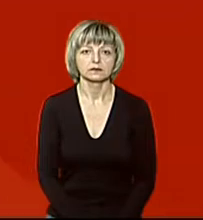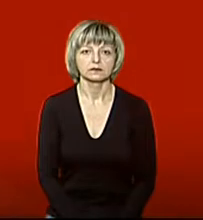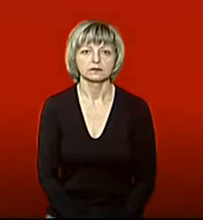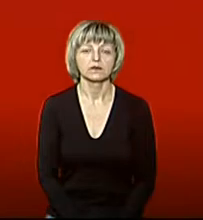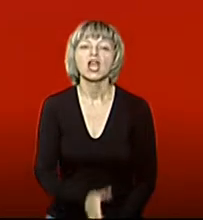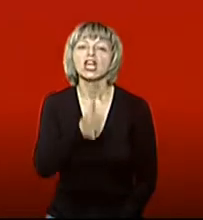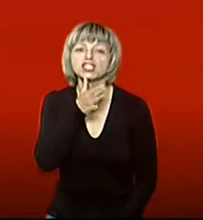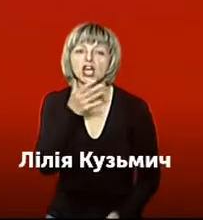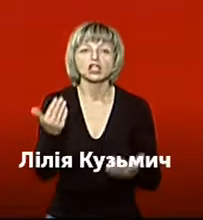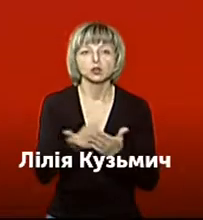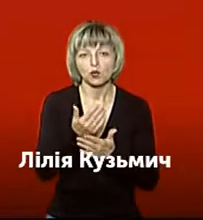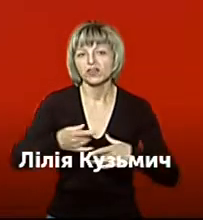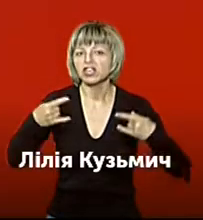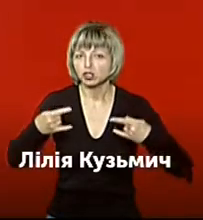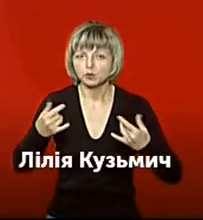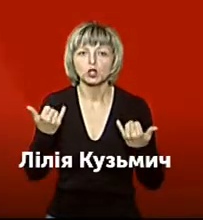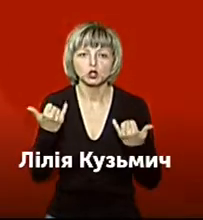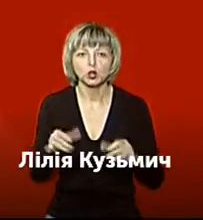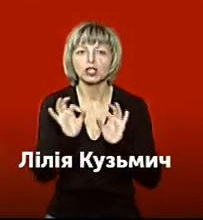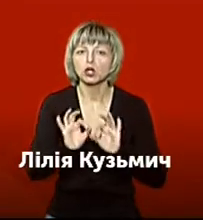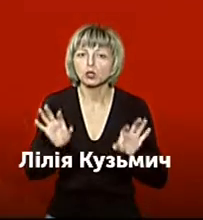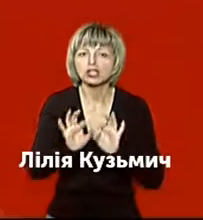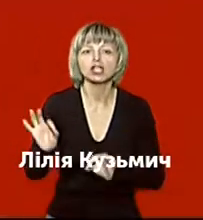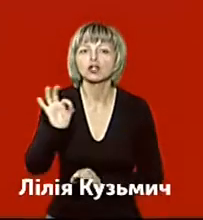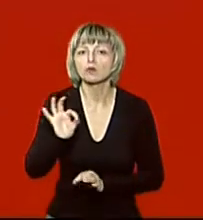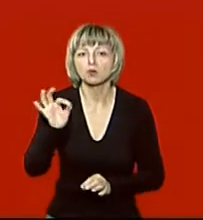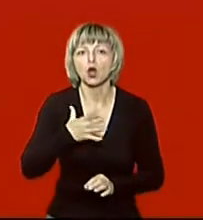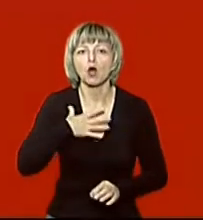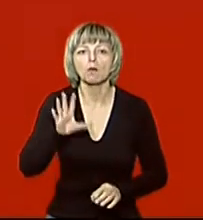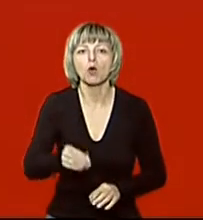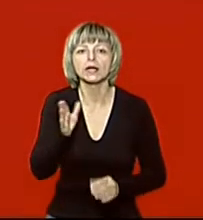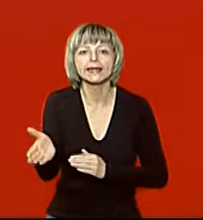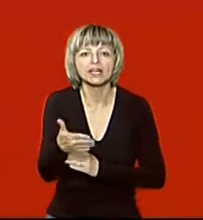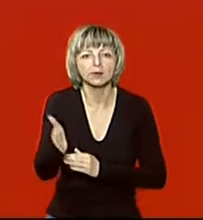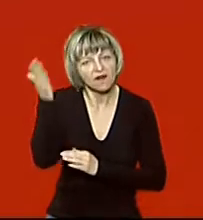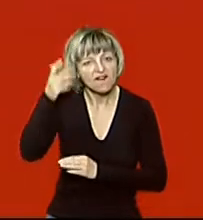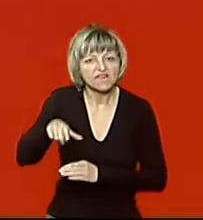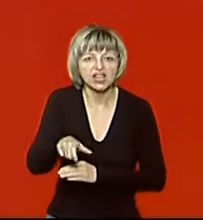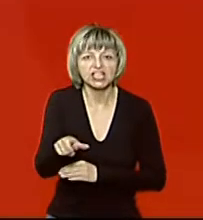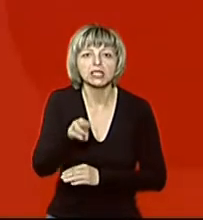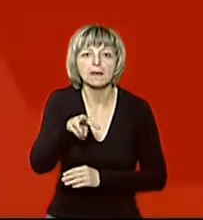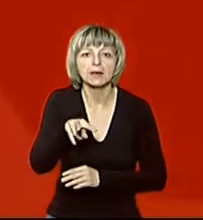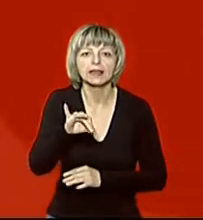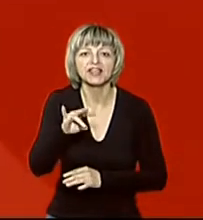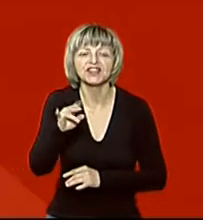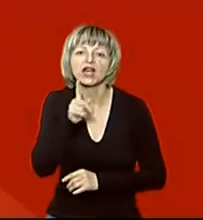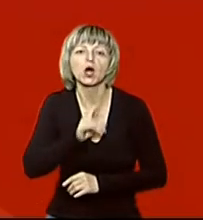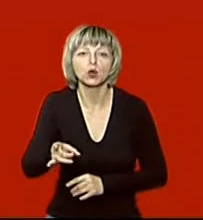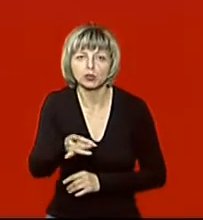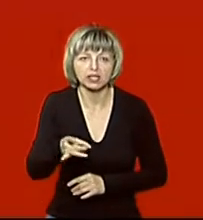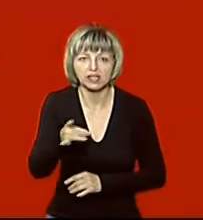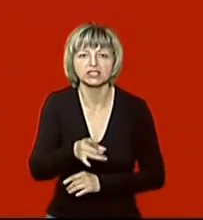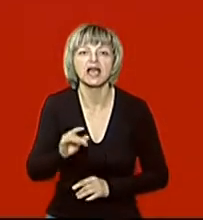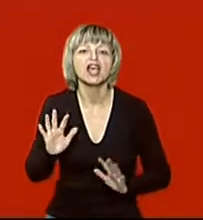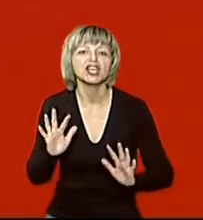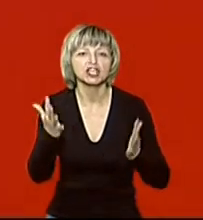Час новин на Суспільному. Сьогодні у випуску розкажемо про мор риби у річці Млинівка на Горохівщині, історію єдиної